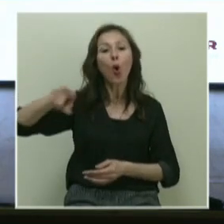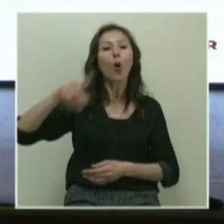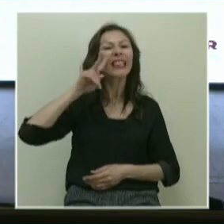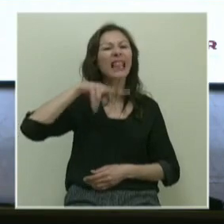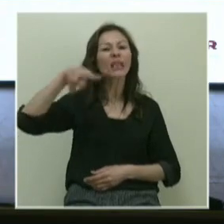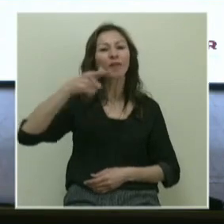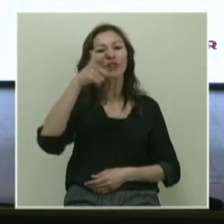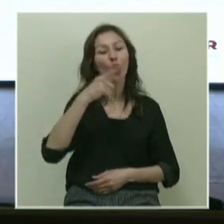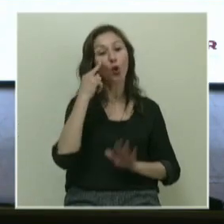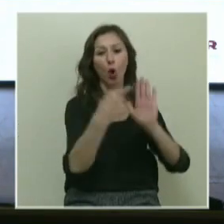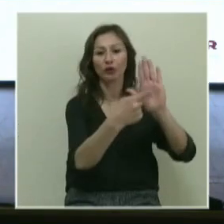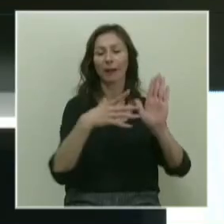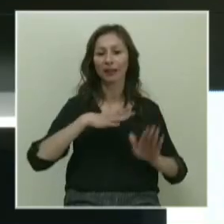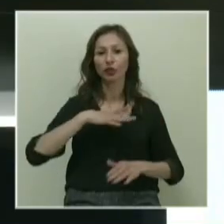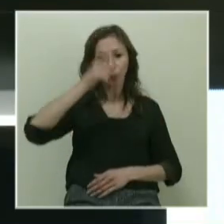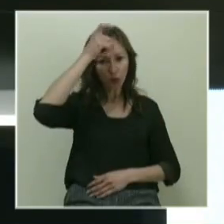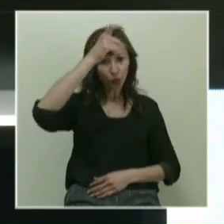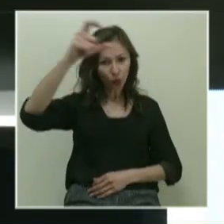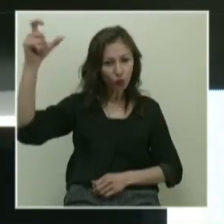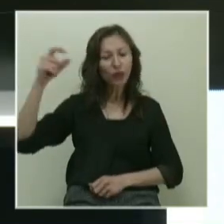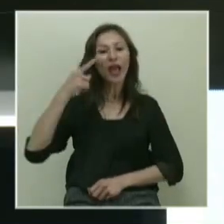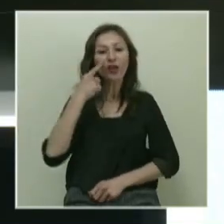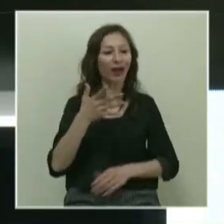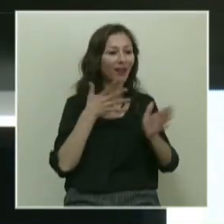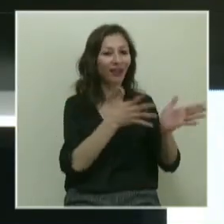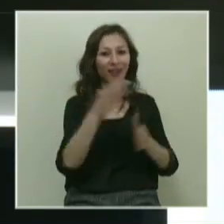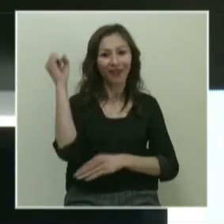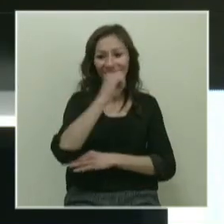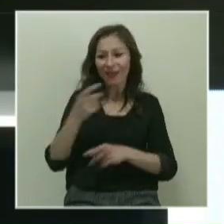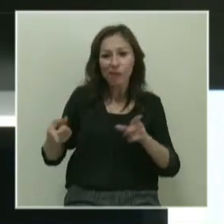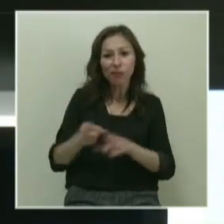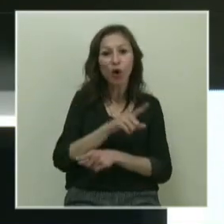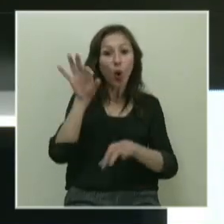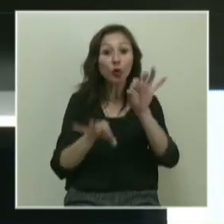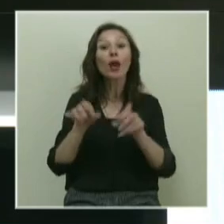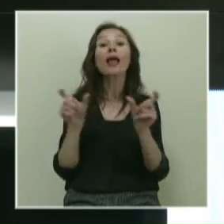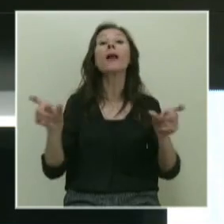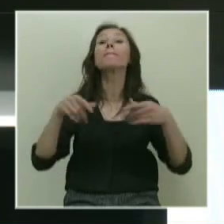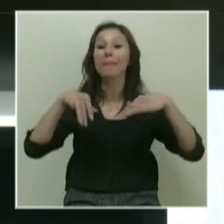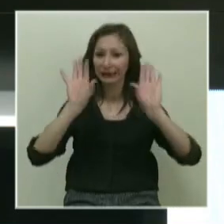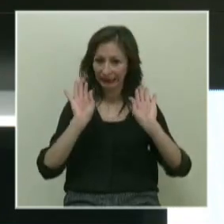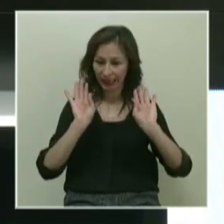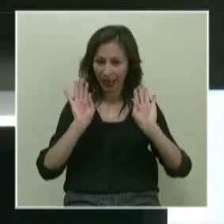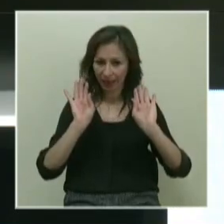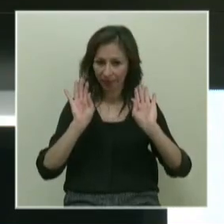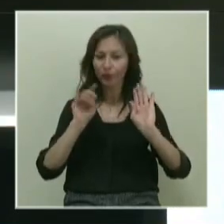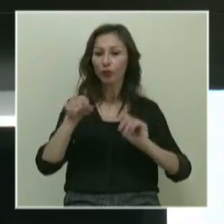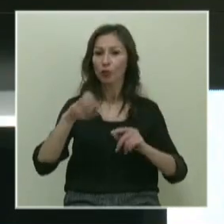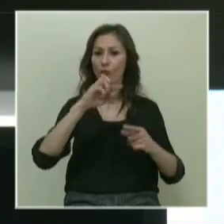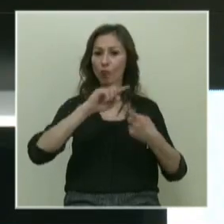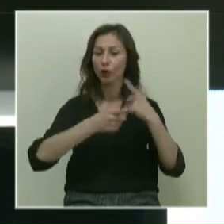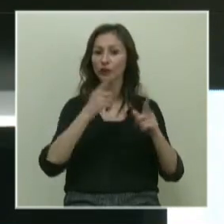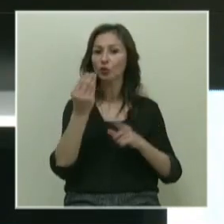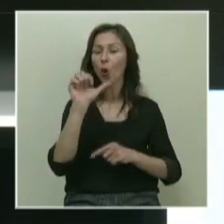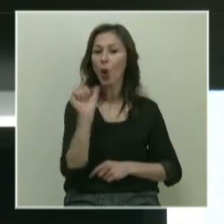videosunu göstereceğim. Türkiye lojistiği kontrol edemezse, bu yüzden ben CHP'nin lojistik projesini çok önemsiyorum,